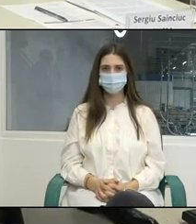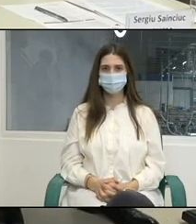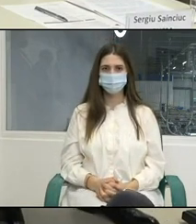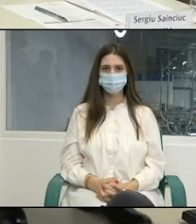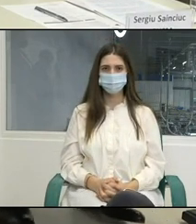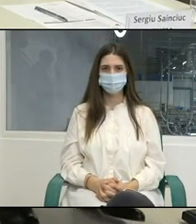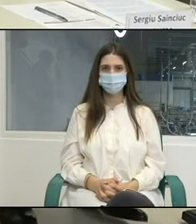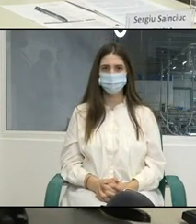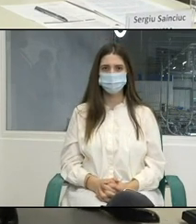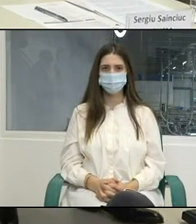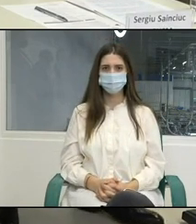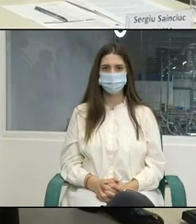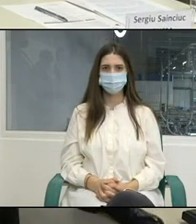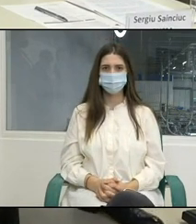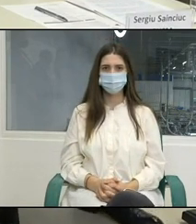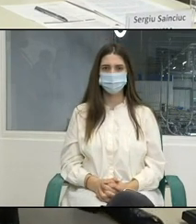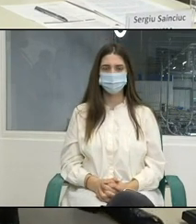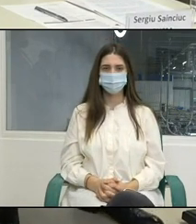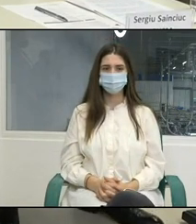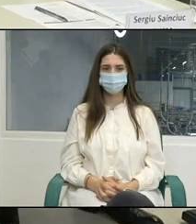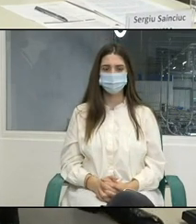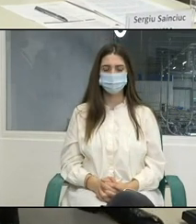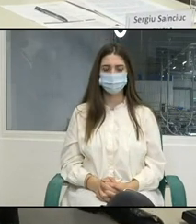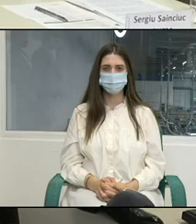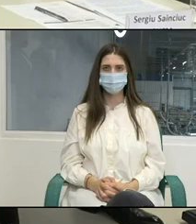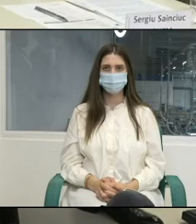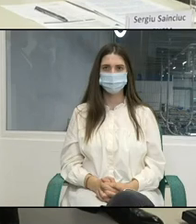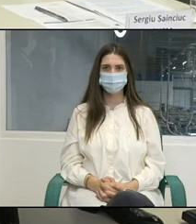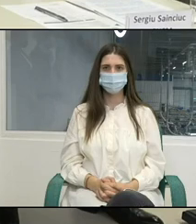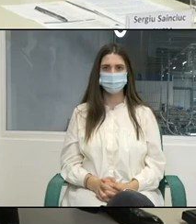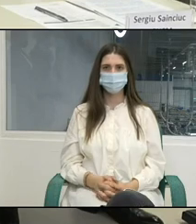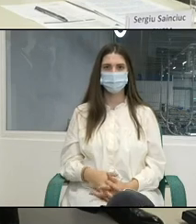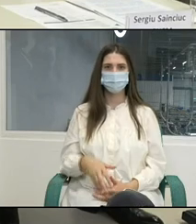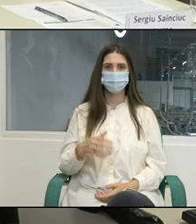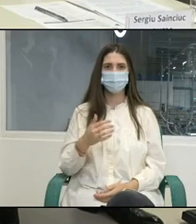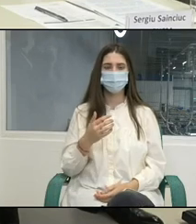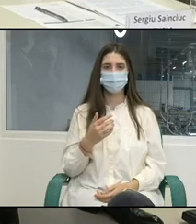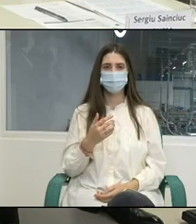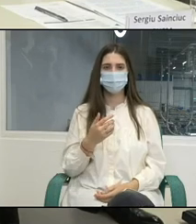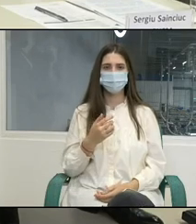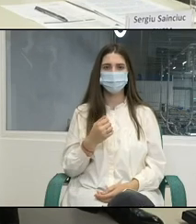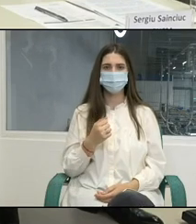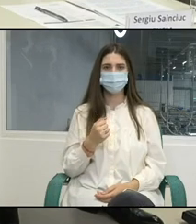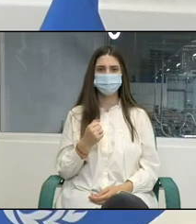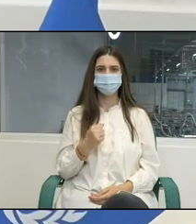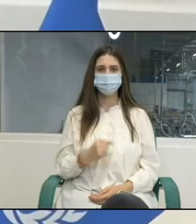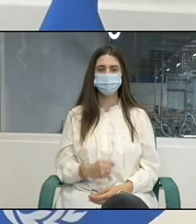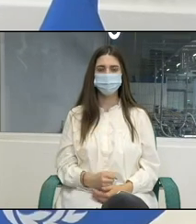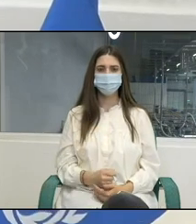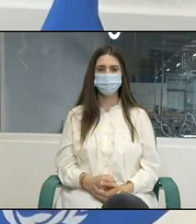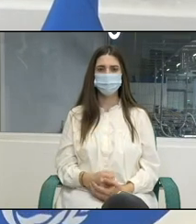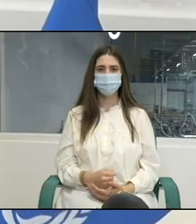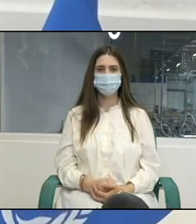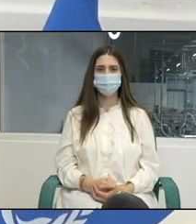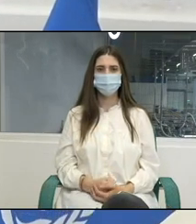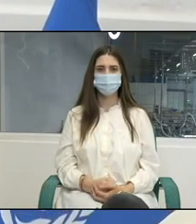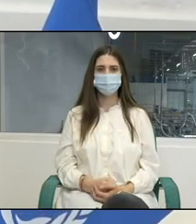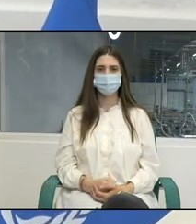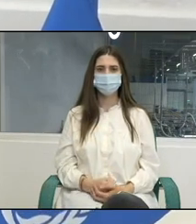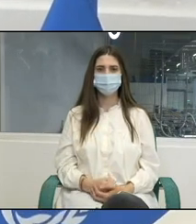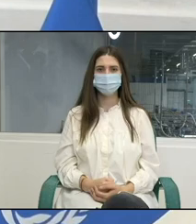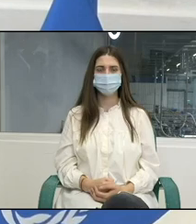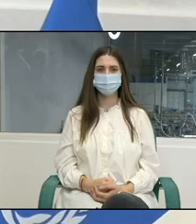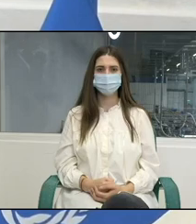menționat astăzi pledează pledează și promagaze interesele agenților economici în relație cu